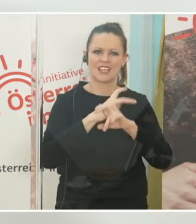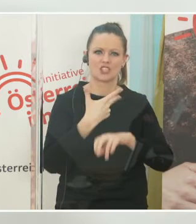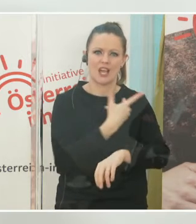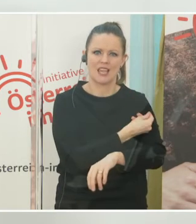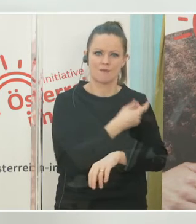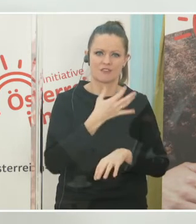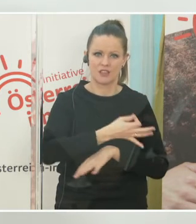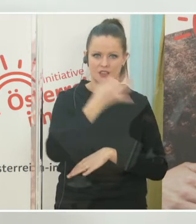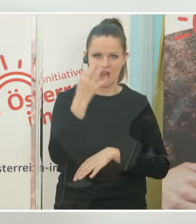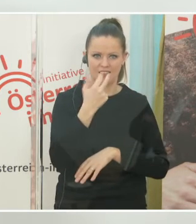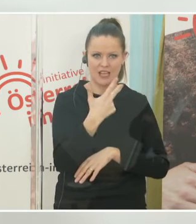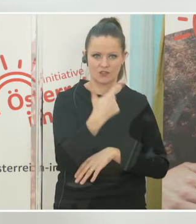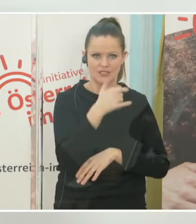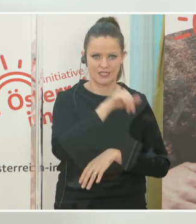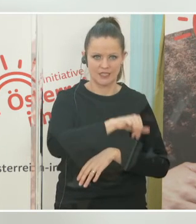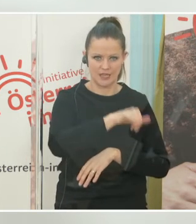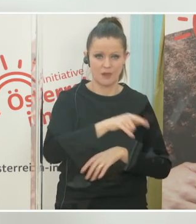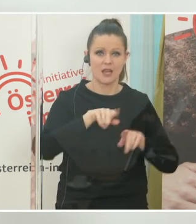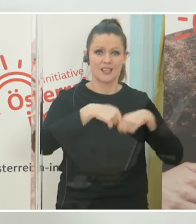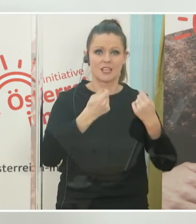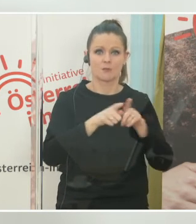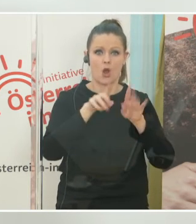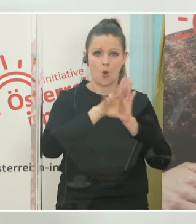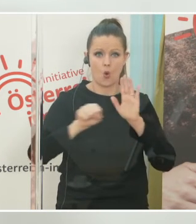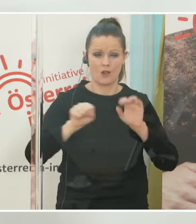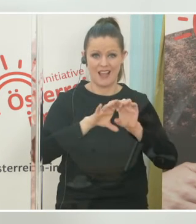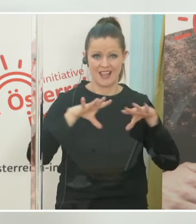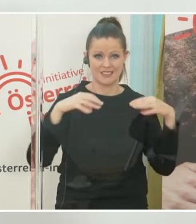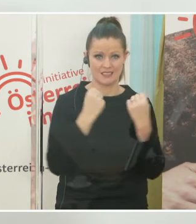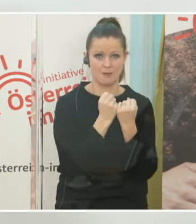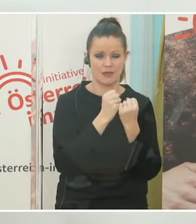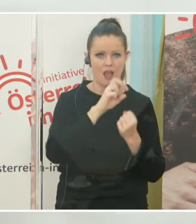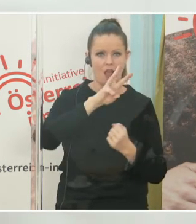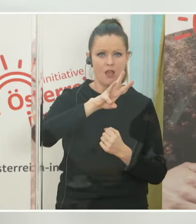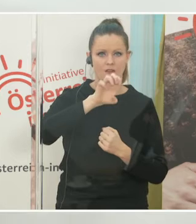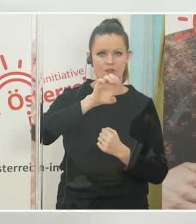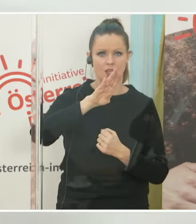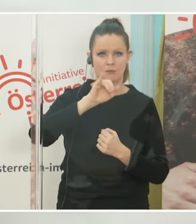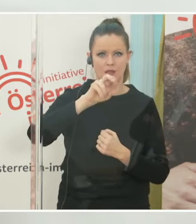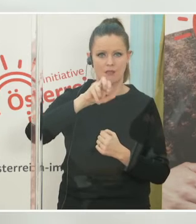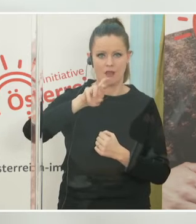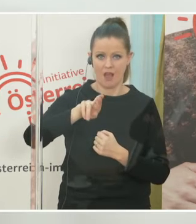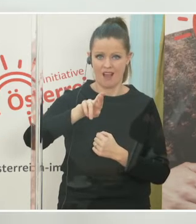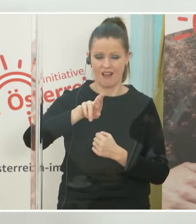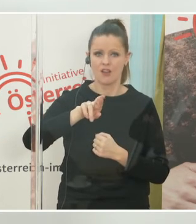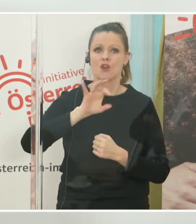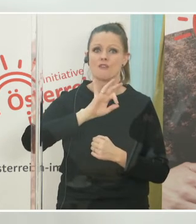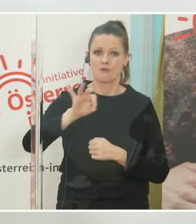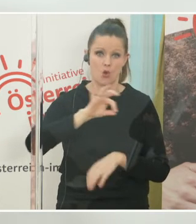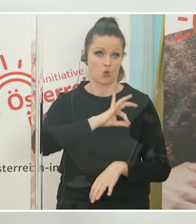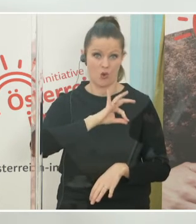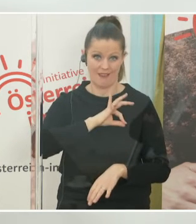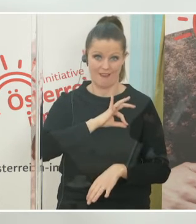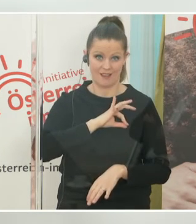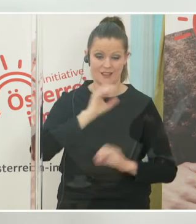statt. Andererseits gibt es laufende Webinare für die Kolleginnen und Kollegen, wo wir ihnen den jeweiligen aktuellen Stand der